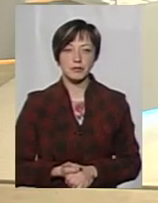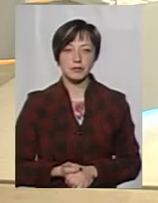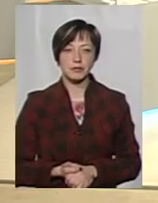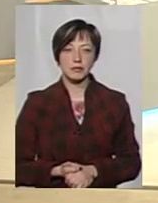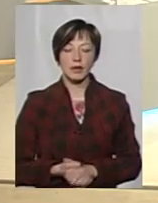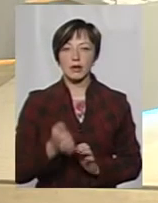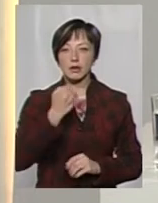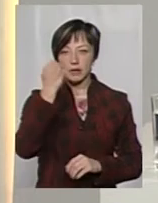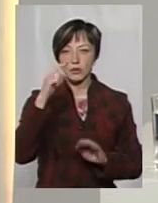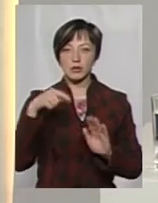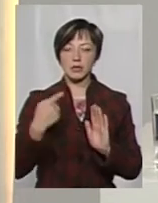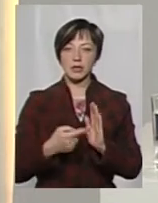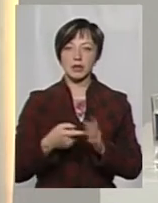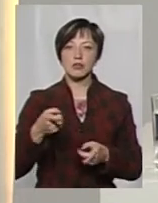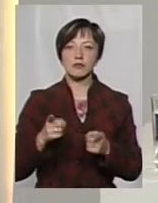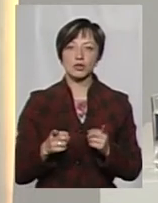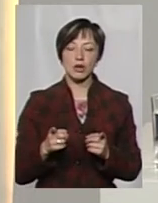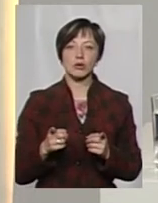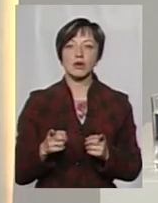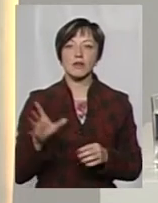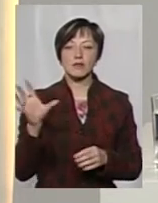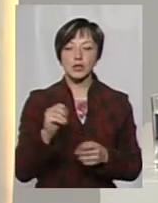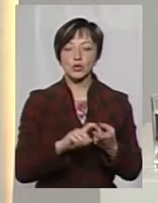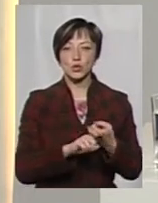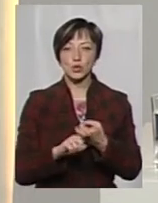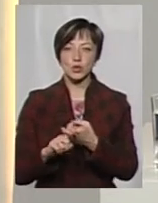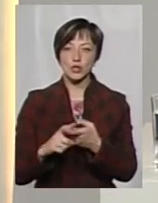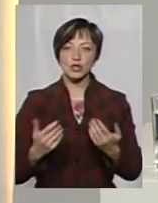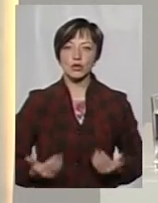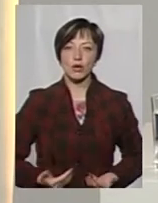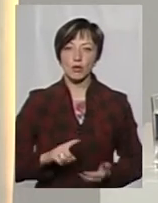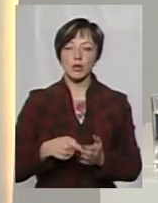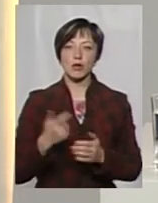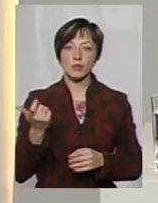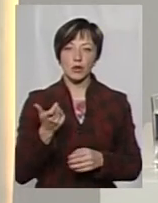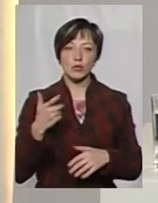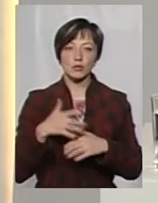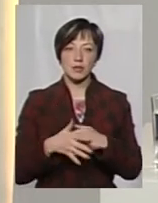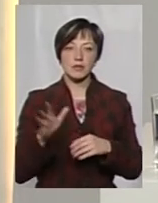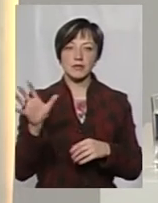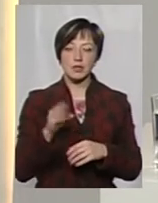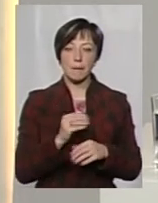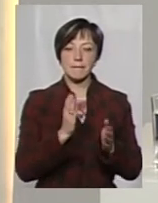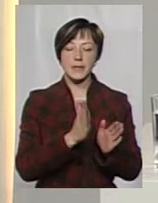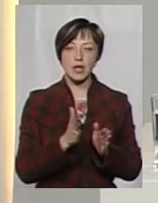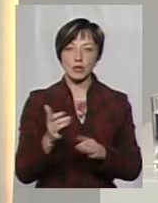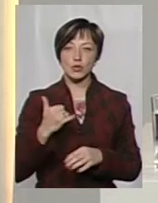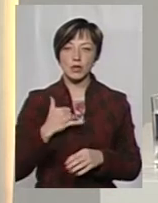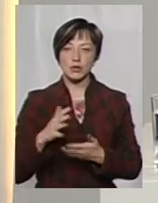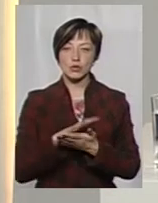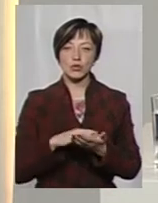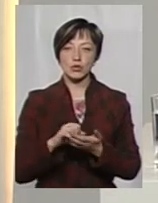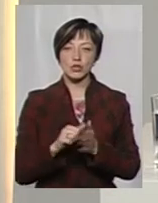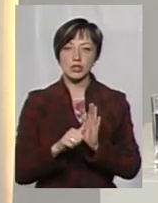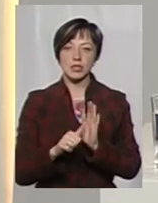Дякую за запитання. Звичайно, все, що стосується ЖКГ, ми розуміємо, що всі мережі у нас зношені